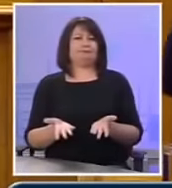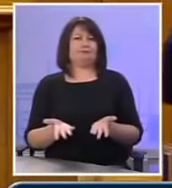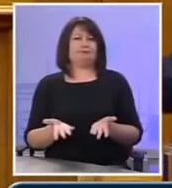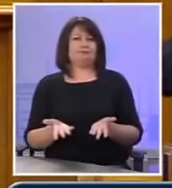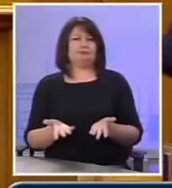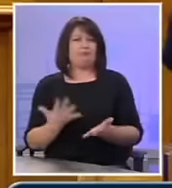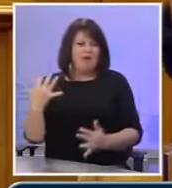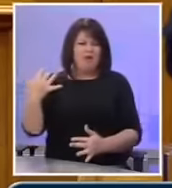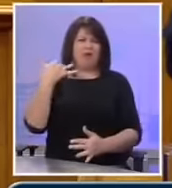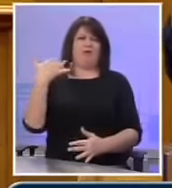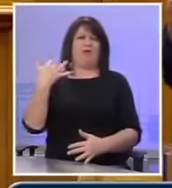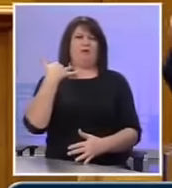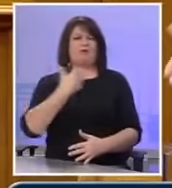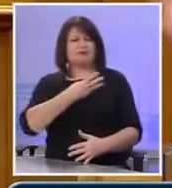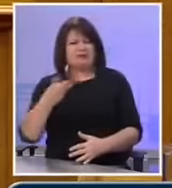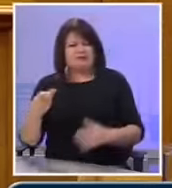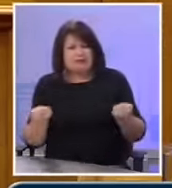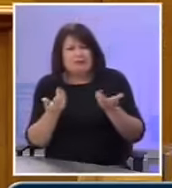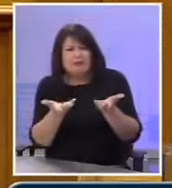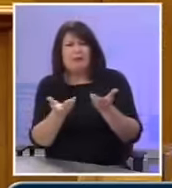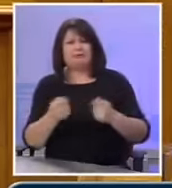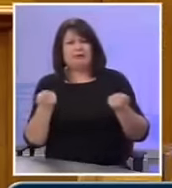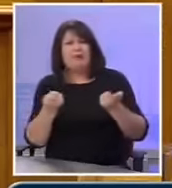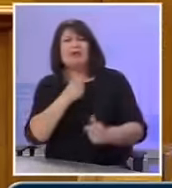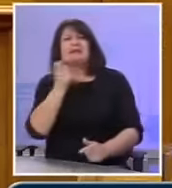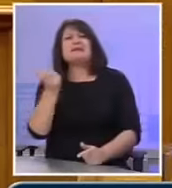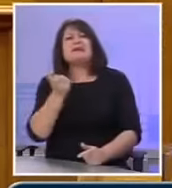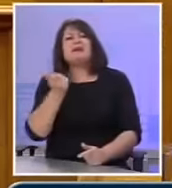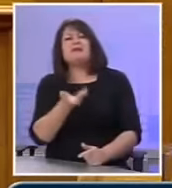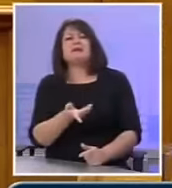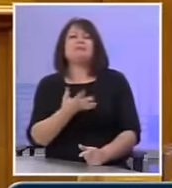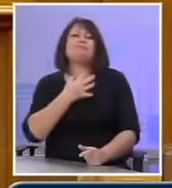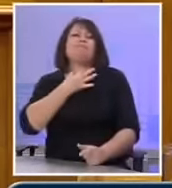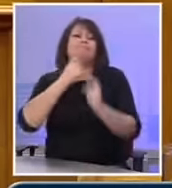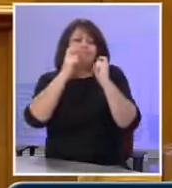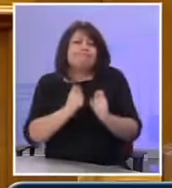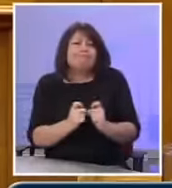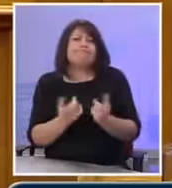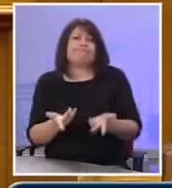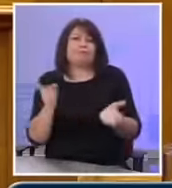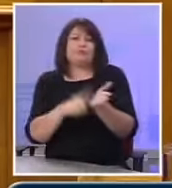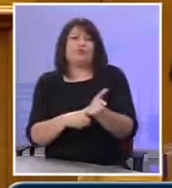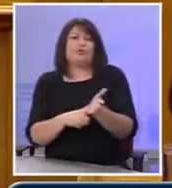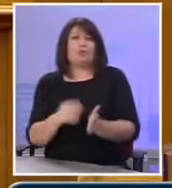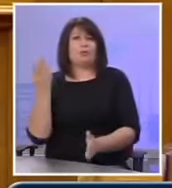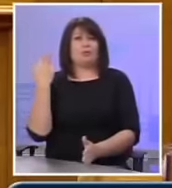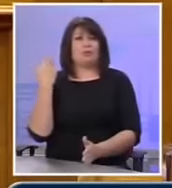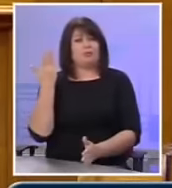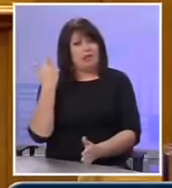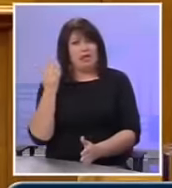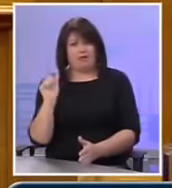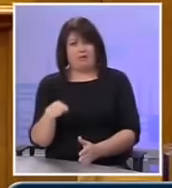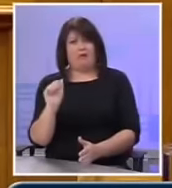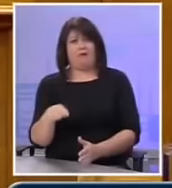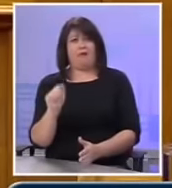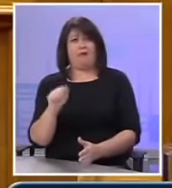μεγάλη επίθεση γιατί τι κάνει ο ΣΥΡΙΖΑ, για τις συντάξεις που αναγκαζόμαστε να εφαρμόσουμε τους νόμους που εσείς τους υποστηρίζατε